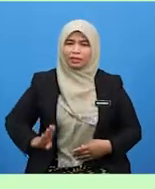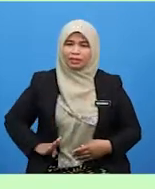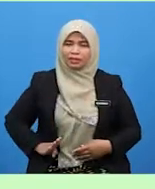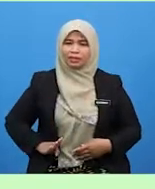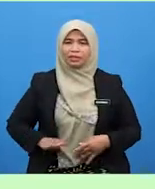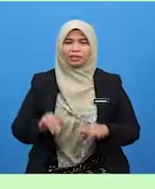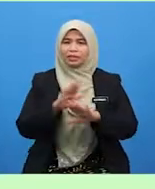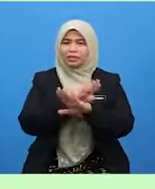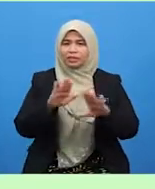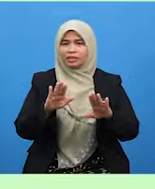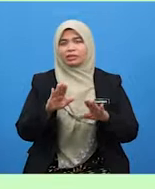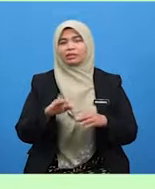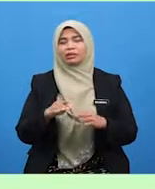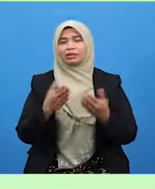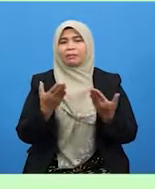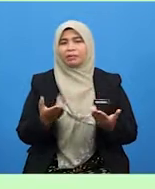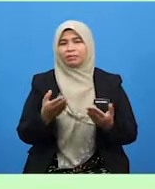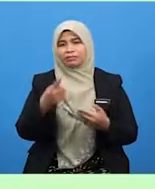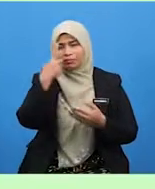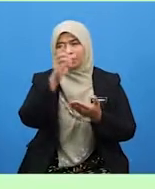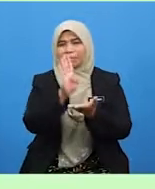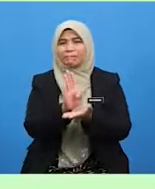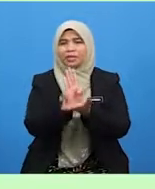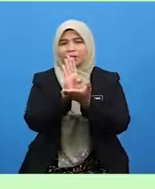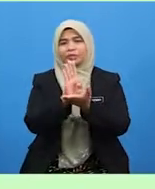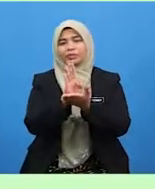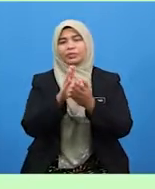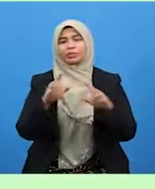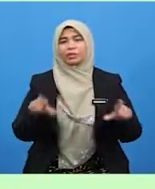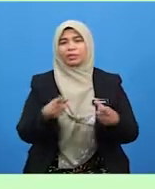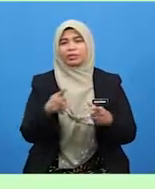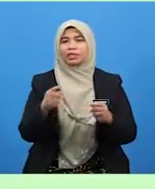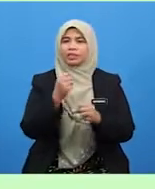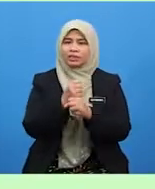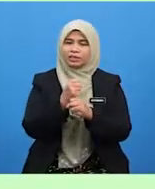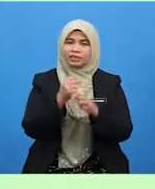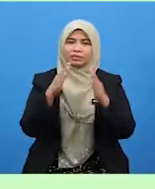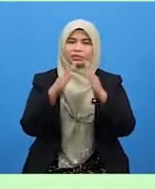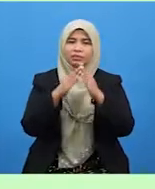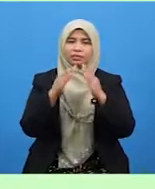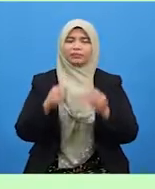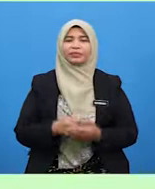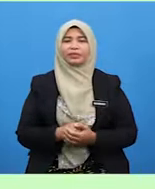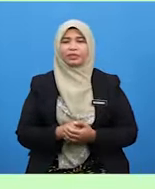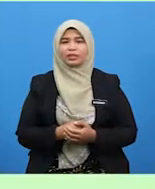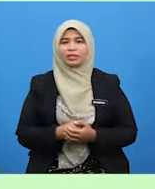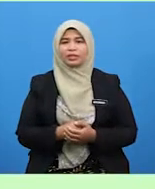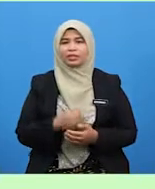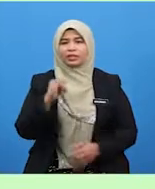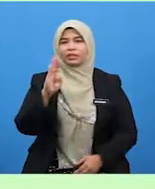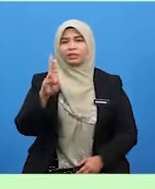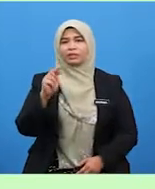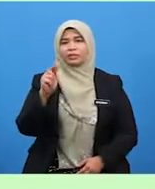tidak keberatan membantu melakukan kerja rumah. Ibn